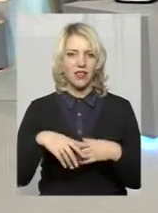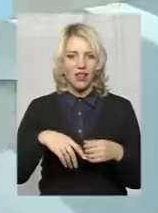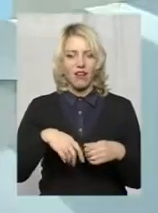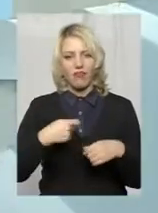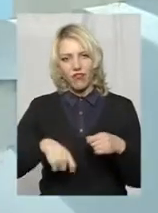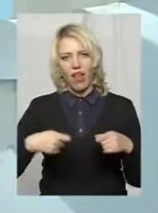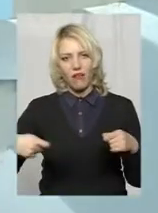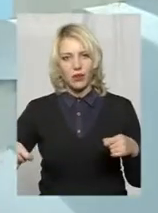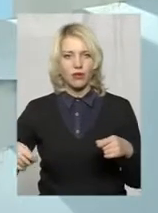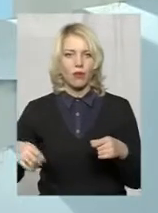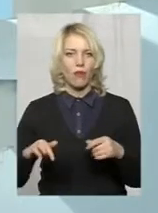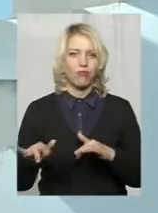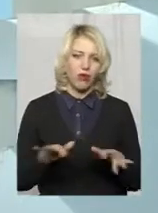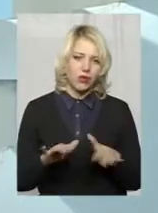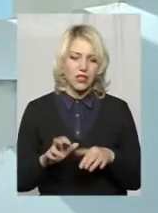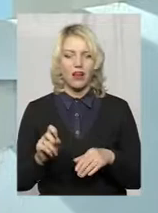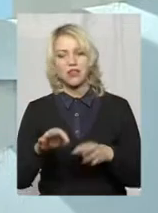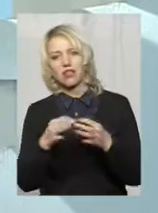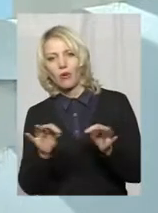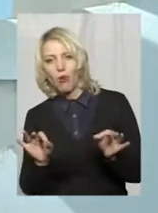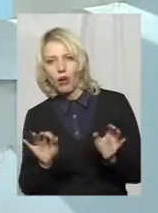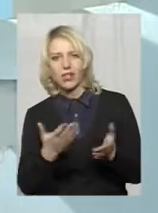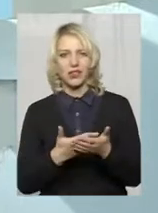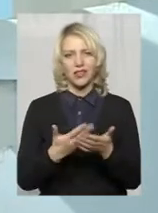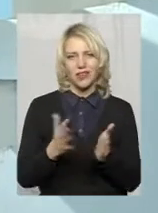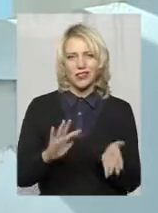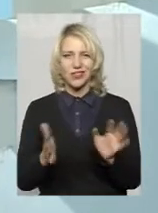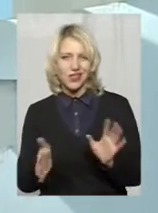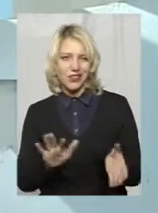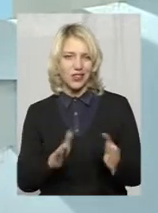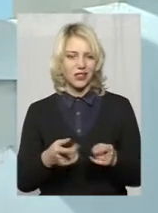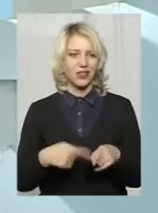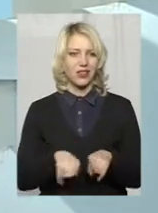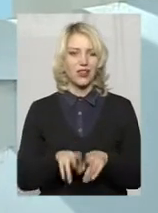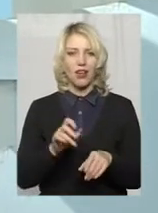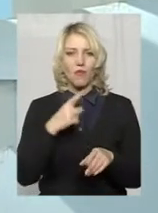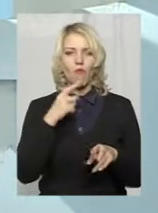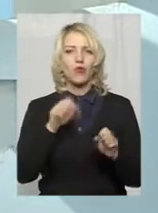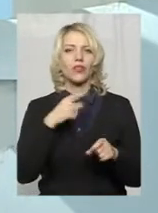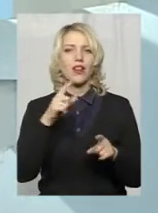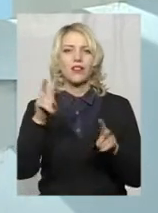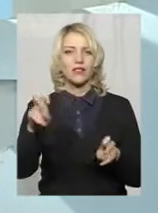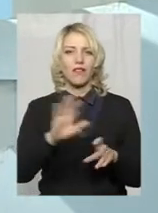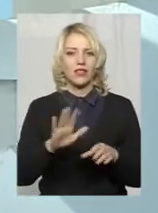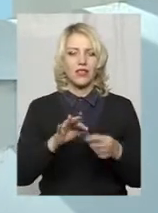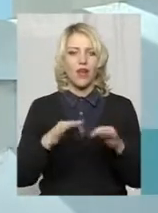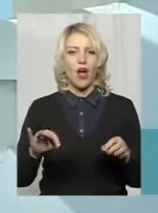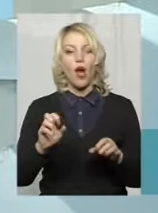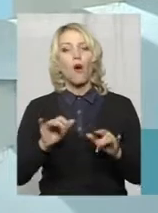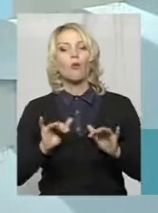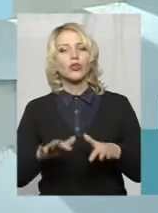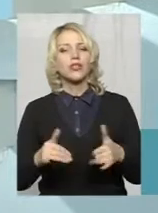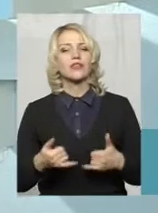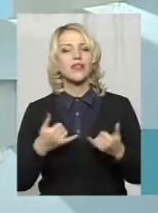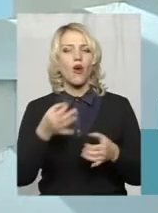знаєте, більш демократичний, або я б його назвав навіть не демократичним, а такі, знаєте, процеси для обговорення,